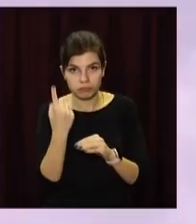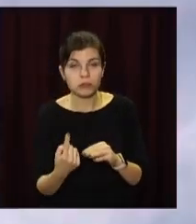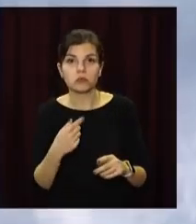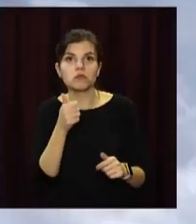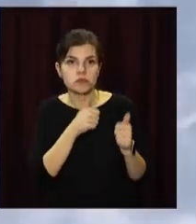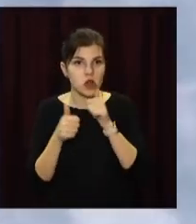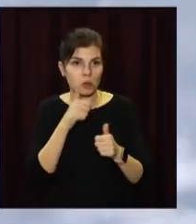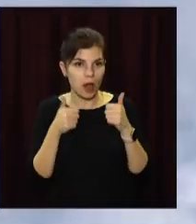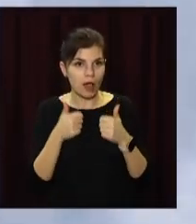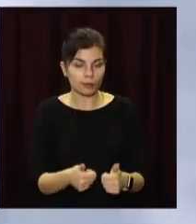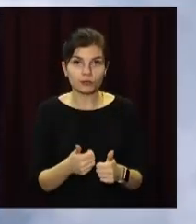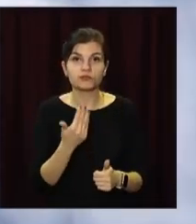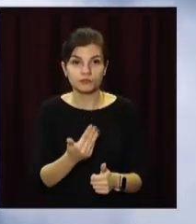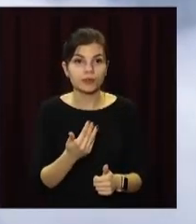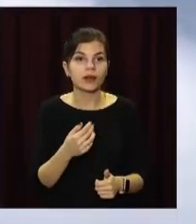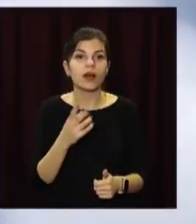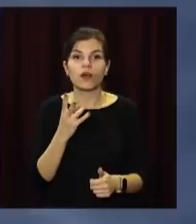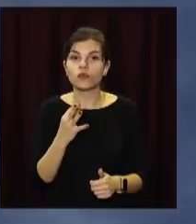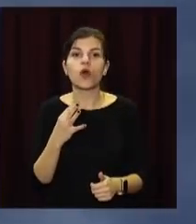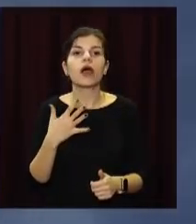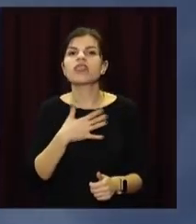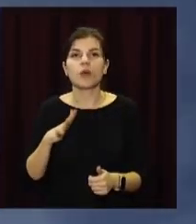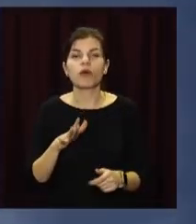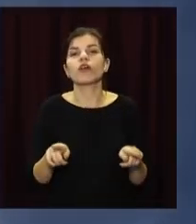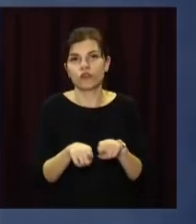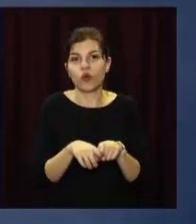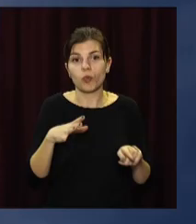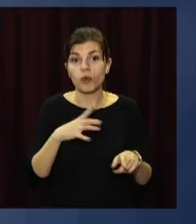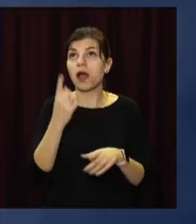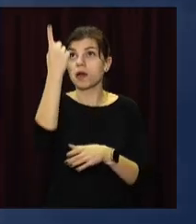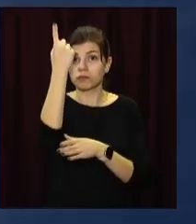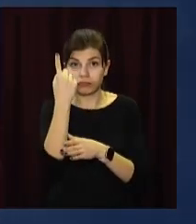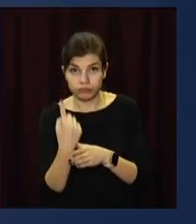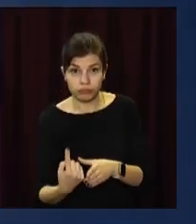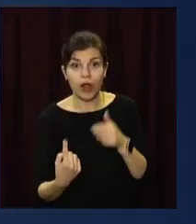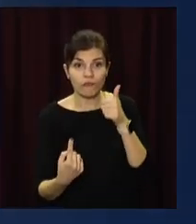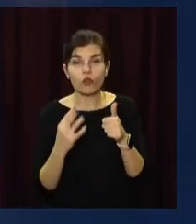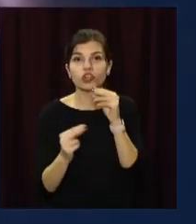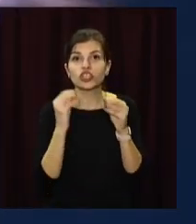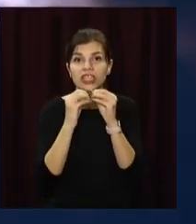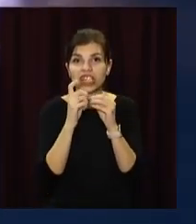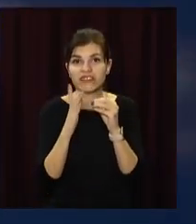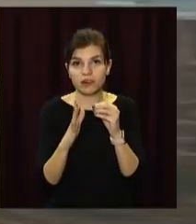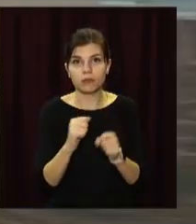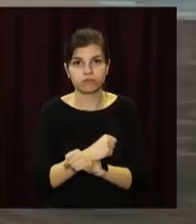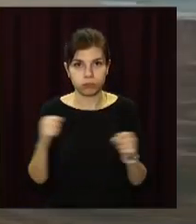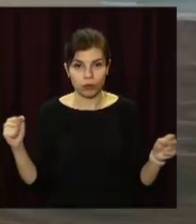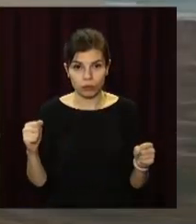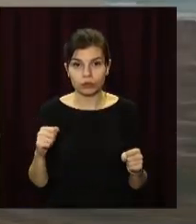спроба приземлення «Старшіп». Проте без неприємностей не обійшлося. Корабель хоч і приземлився, та вже за 10 хвилин вибухнув.